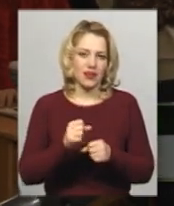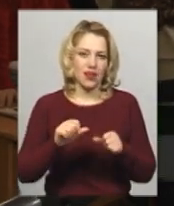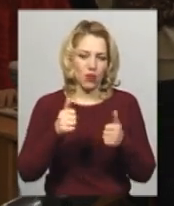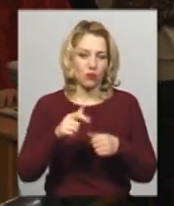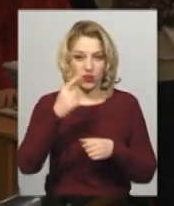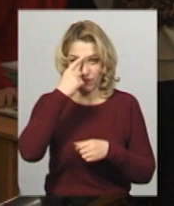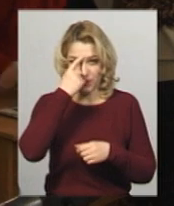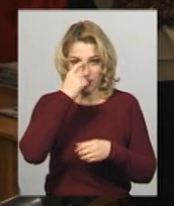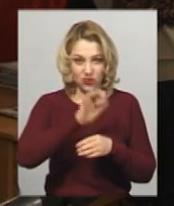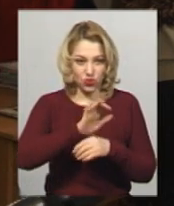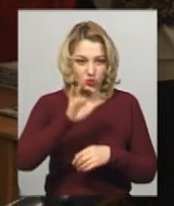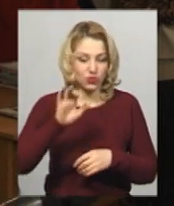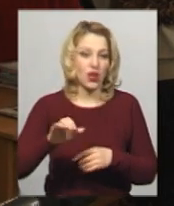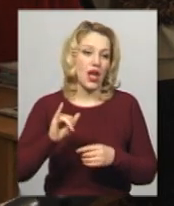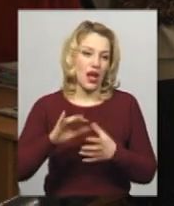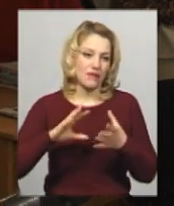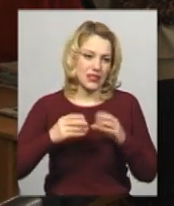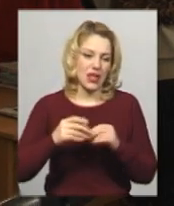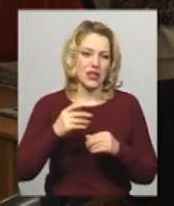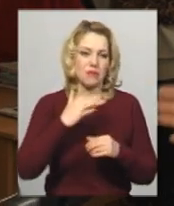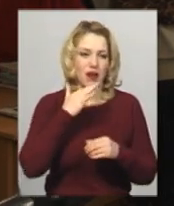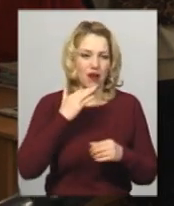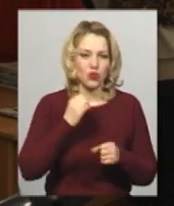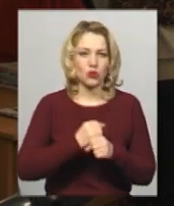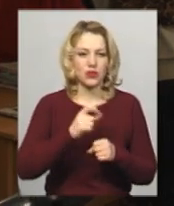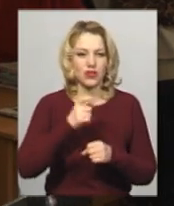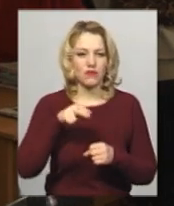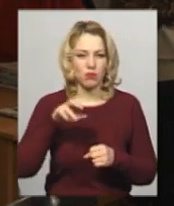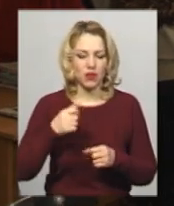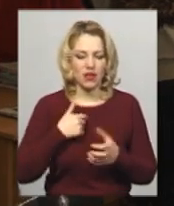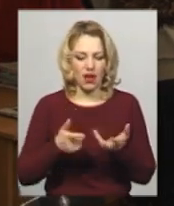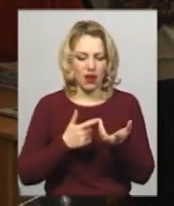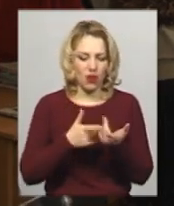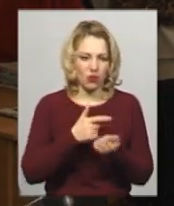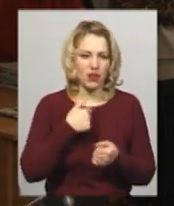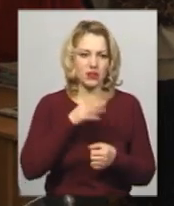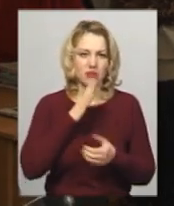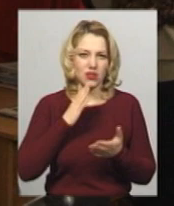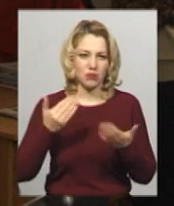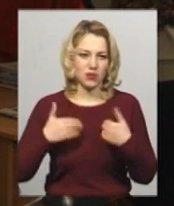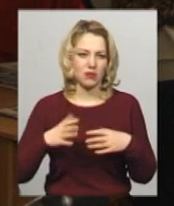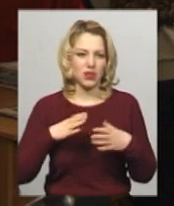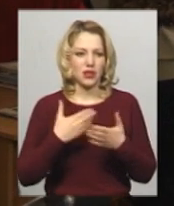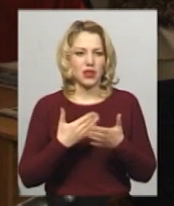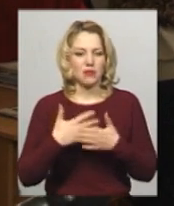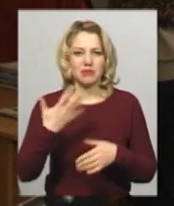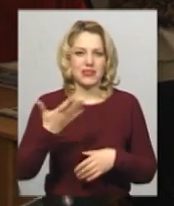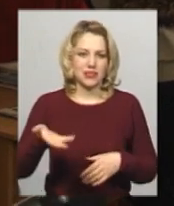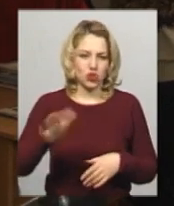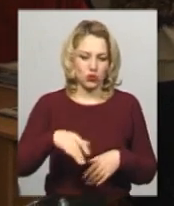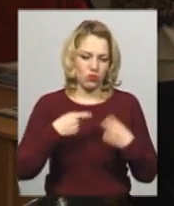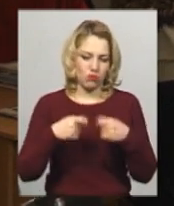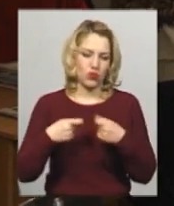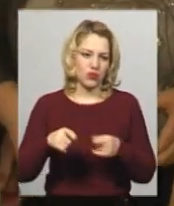а взагалі дуже багато робот по Європі. Я вже рахувала, мене дівчата питали. Напевне, що десь робот з 50 в мене